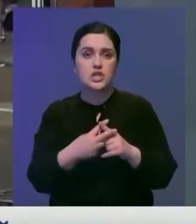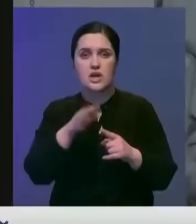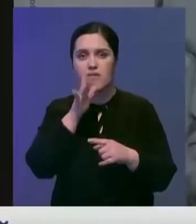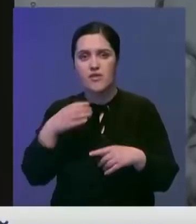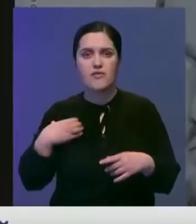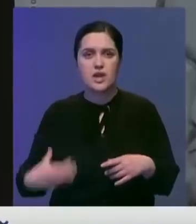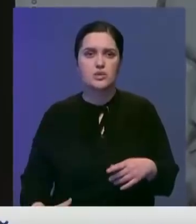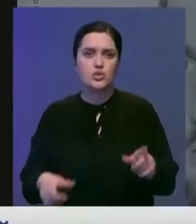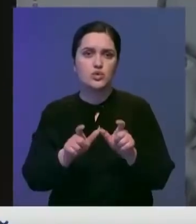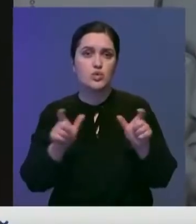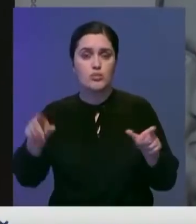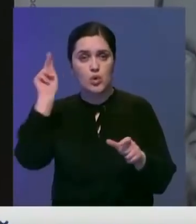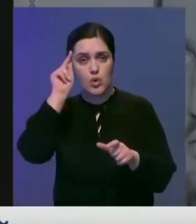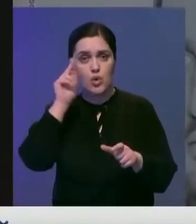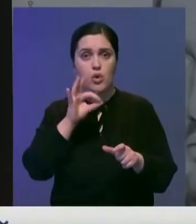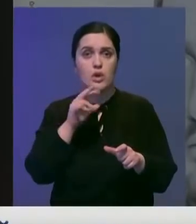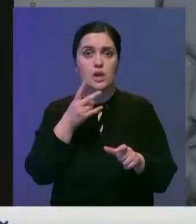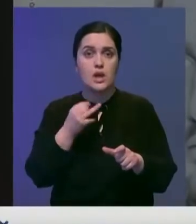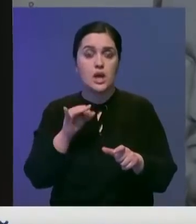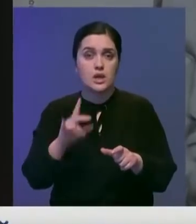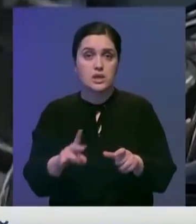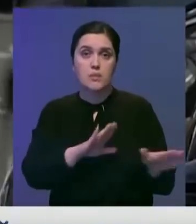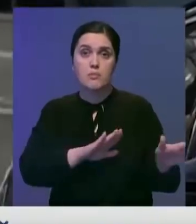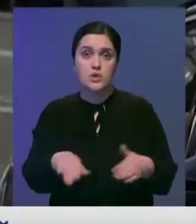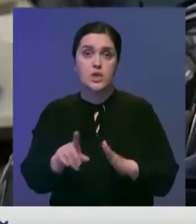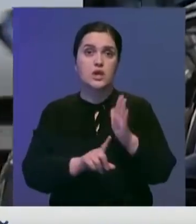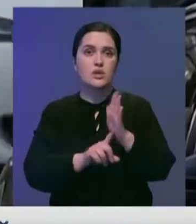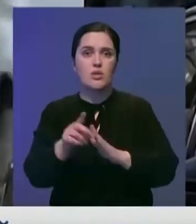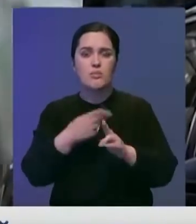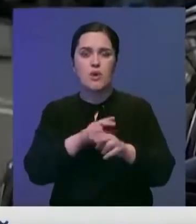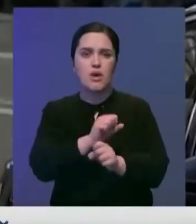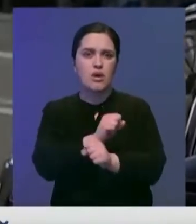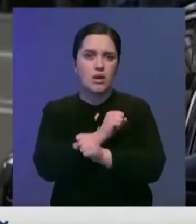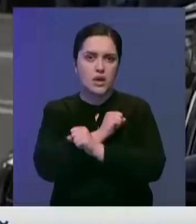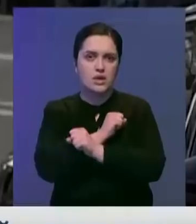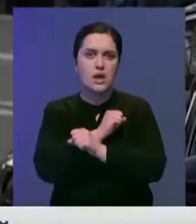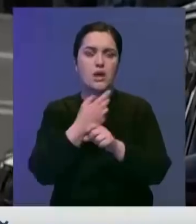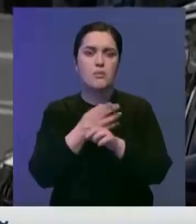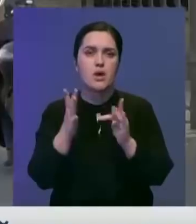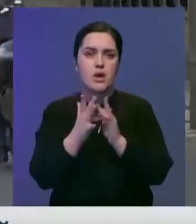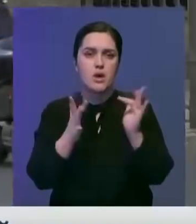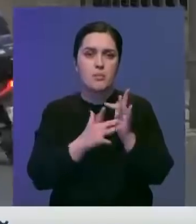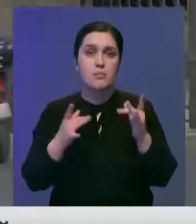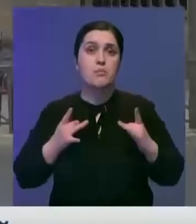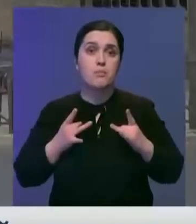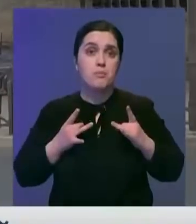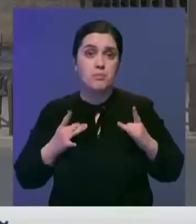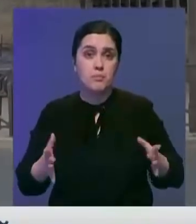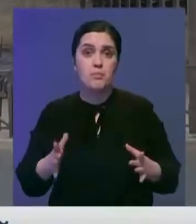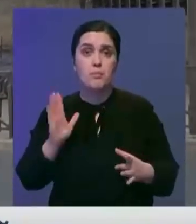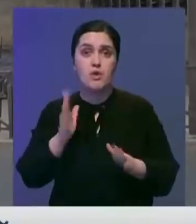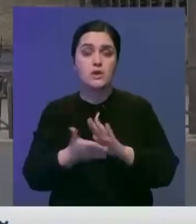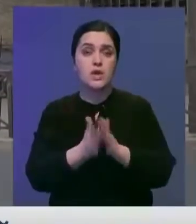времени французским школьникам придется учиться онлайн. А после начнутся пасхальные каникулы, которые в этом году, как и в прошлом,